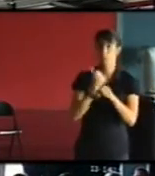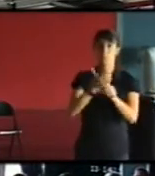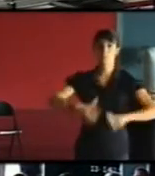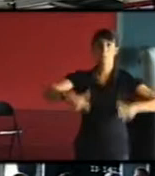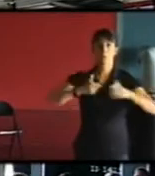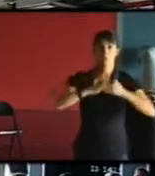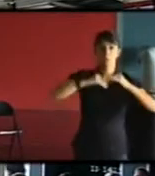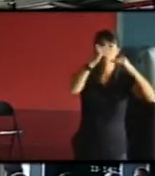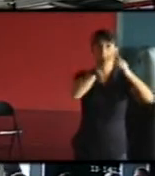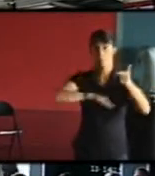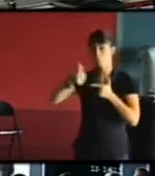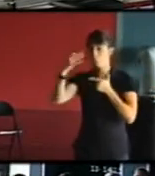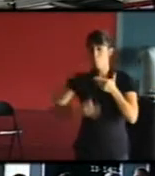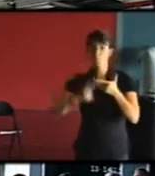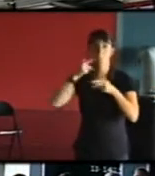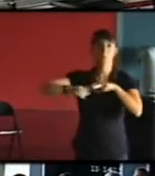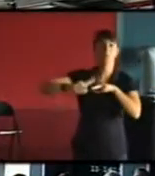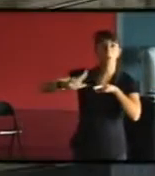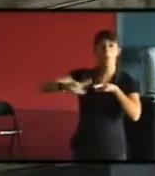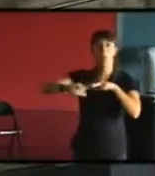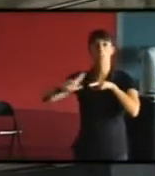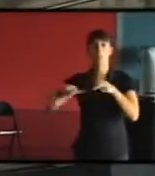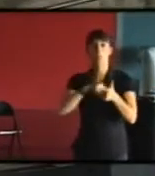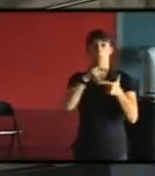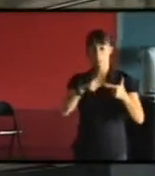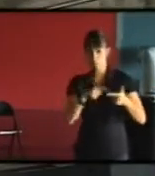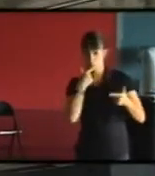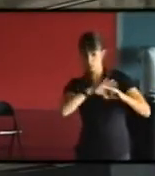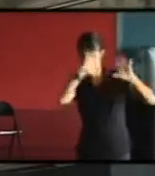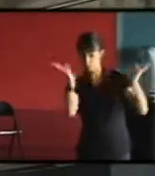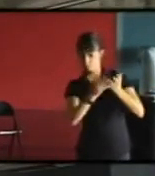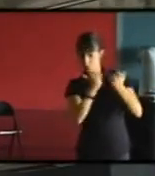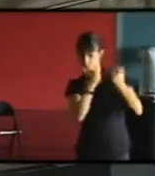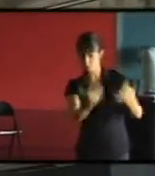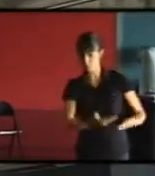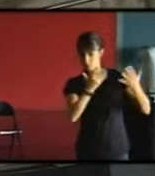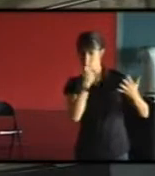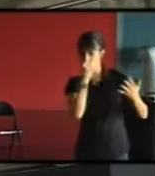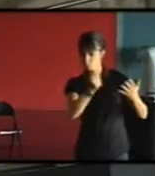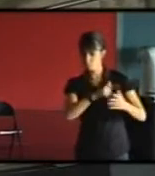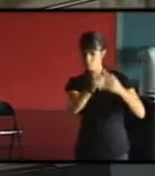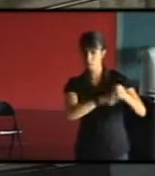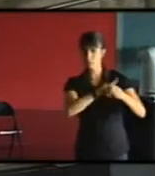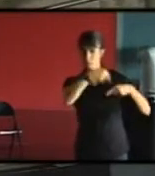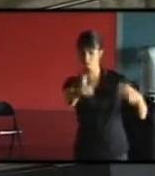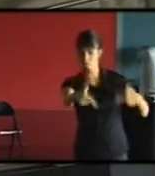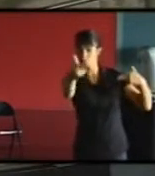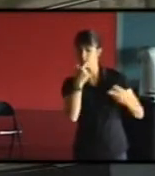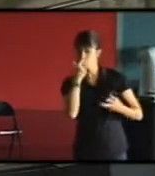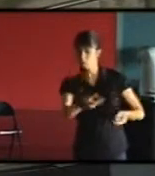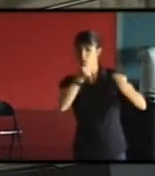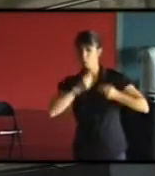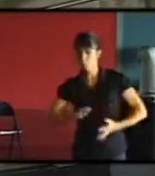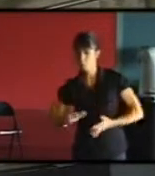% de taux de rénovation par an aussi, ça permet d'anticiper sur 10-20 ans ce qui va pouvoir se passer. Et donc ça nous permet de faire un